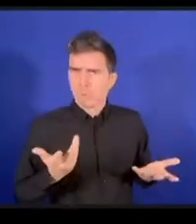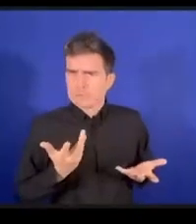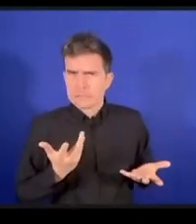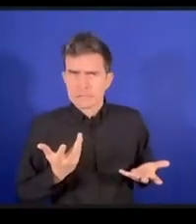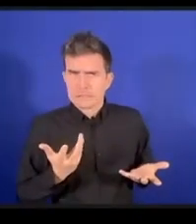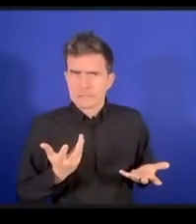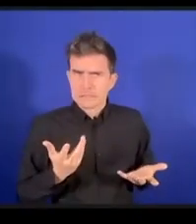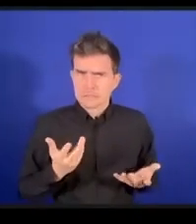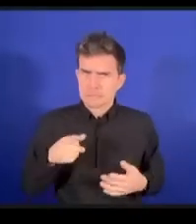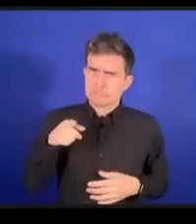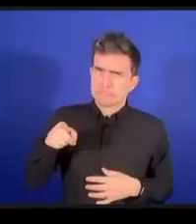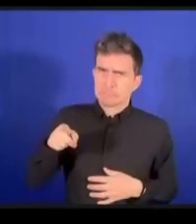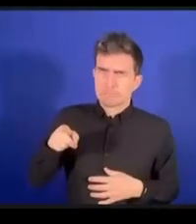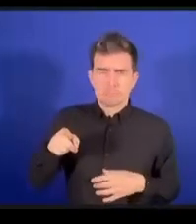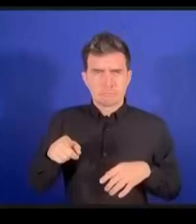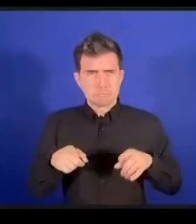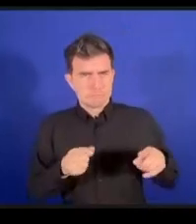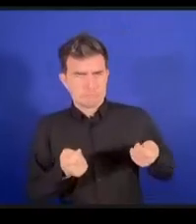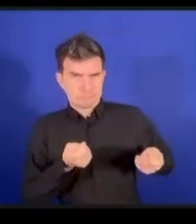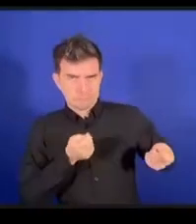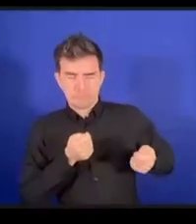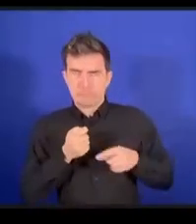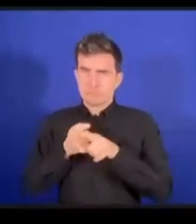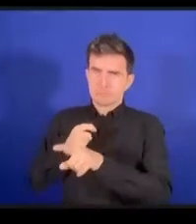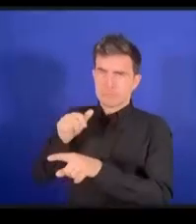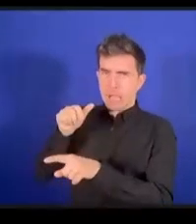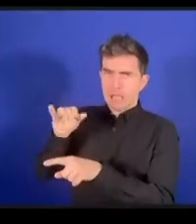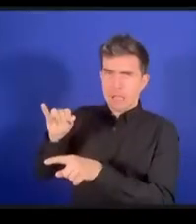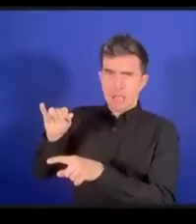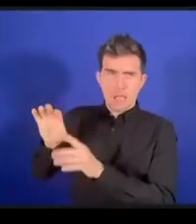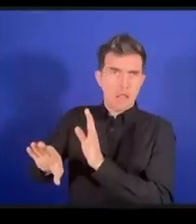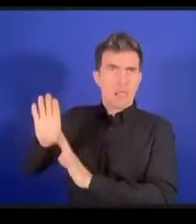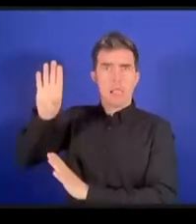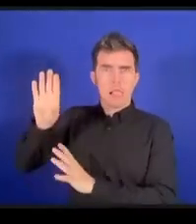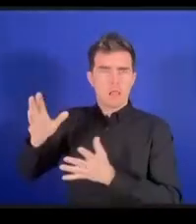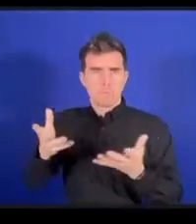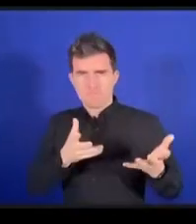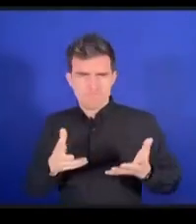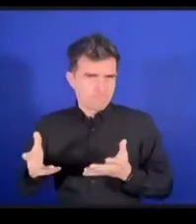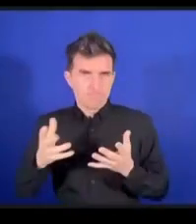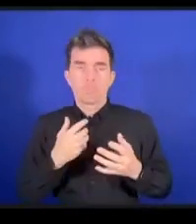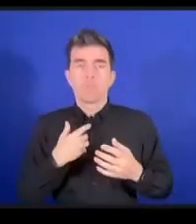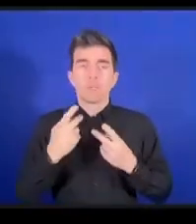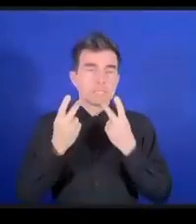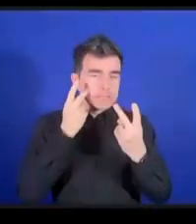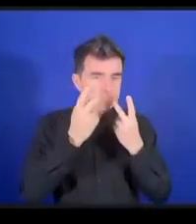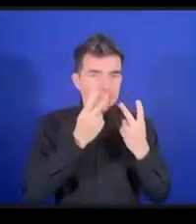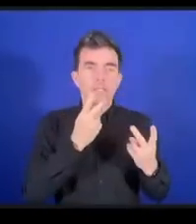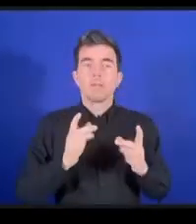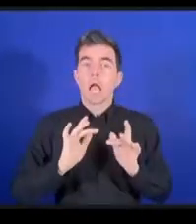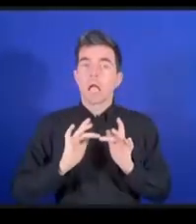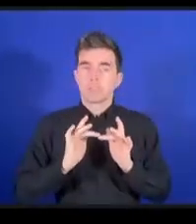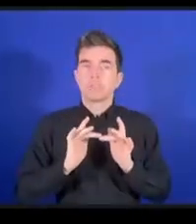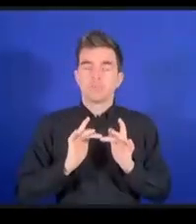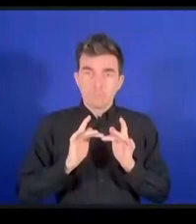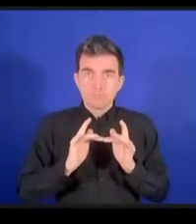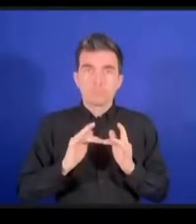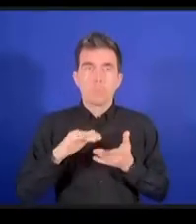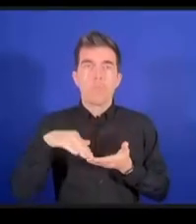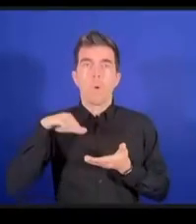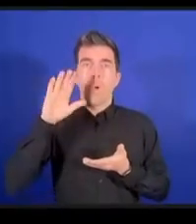今現在AIに対する興味が大きく